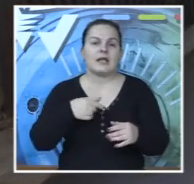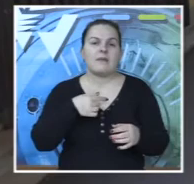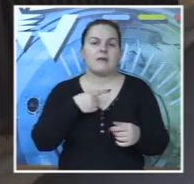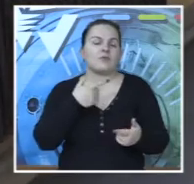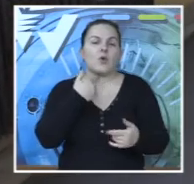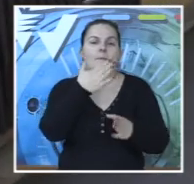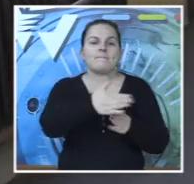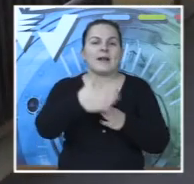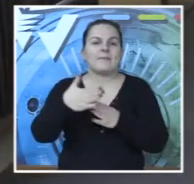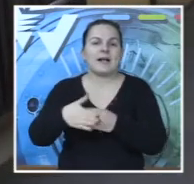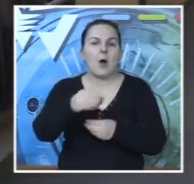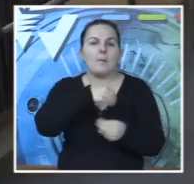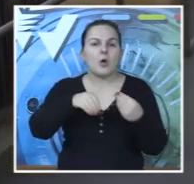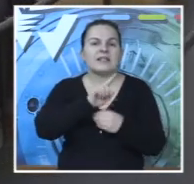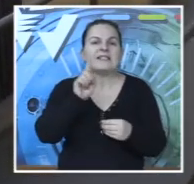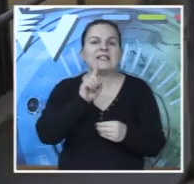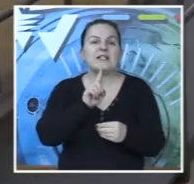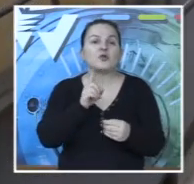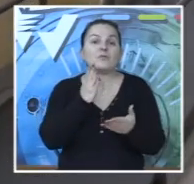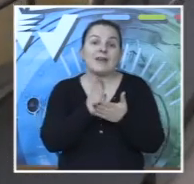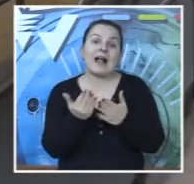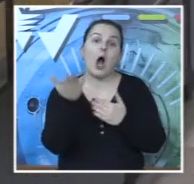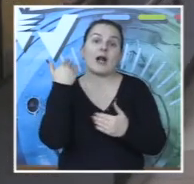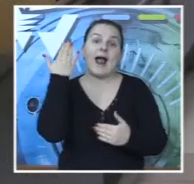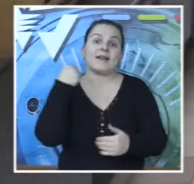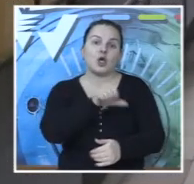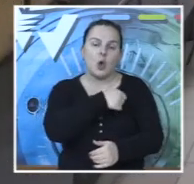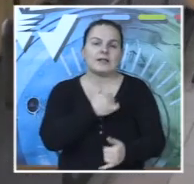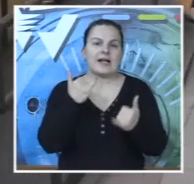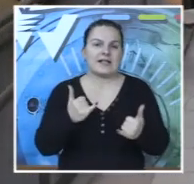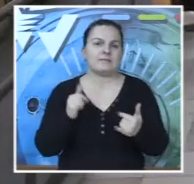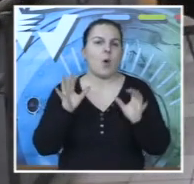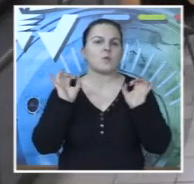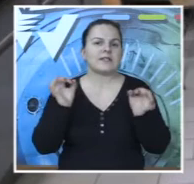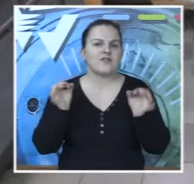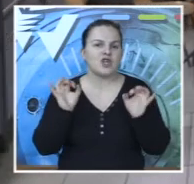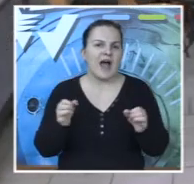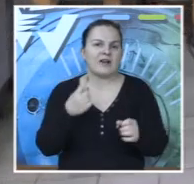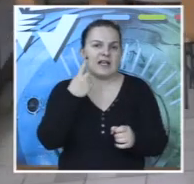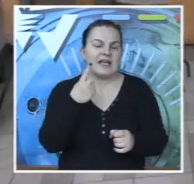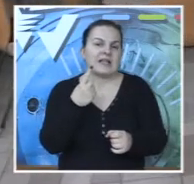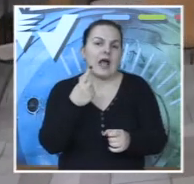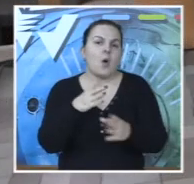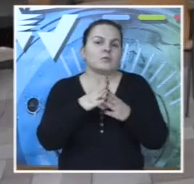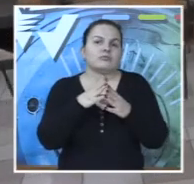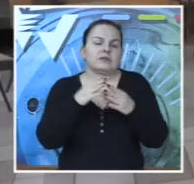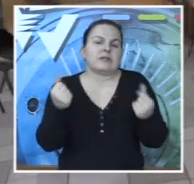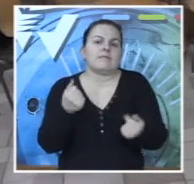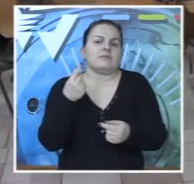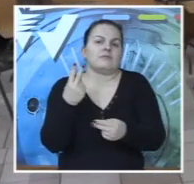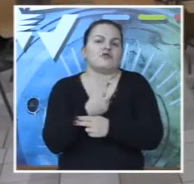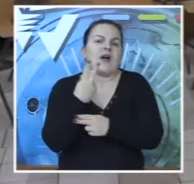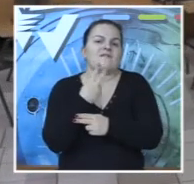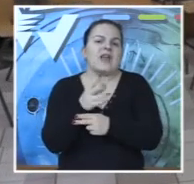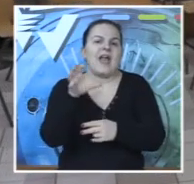Infrastrukturne prepreke slažu se u porodici nisu prisutne kao ranije godina zahvaljujući u savršavanju jednoj od najrazvijednijih zemalje